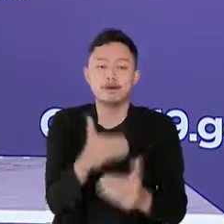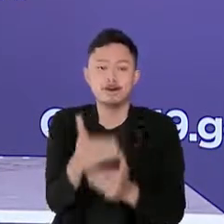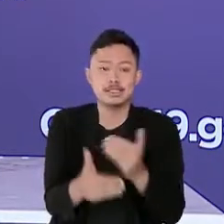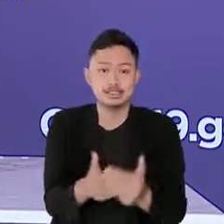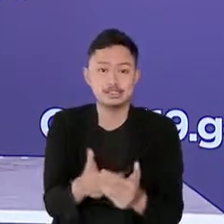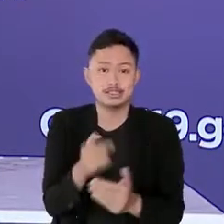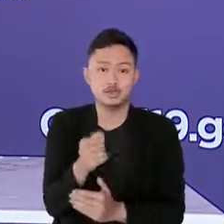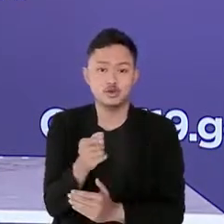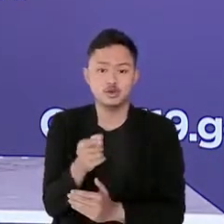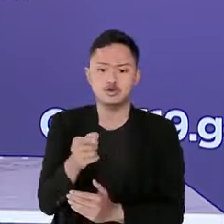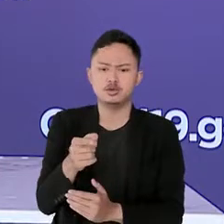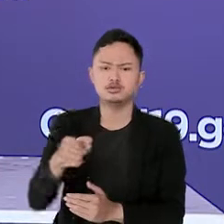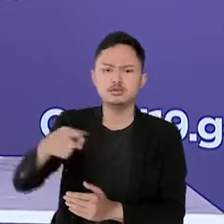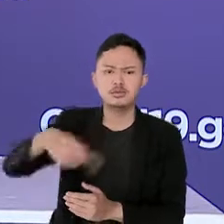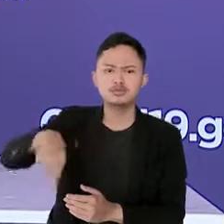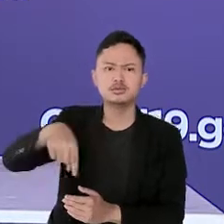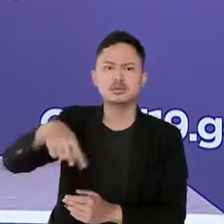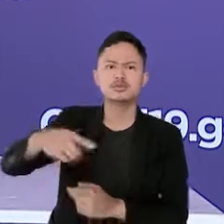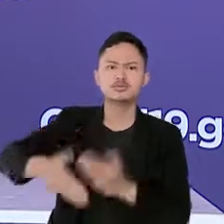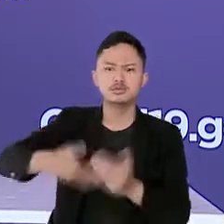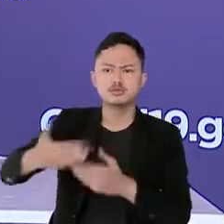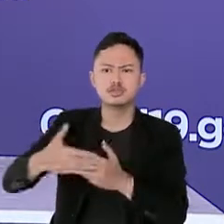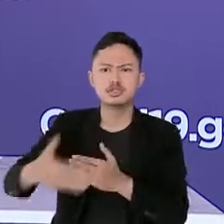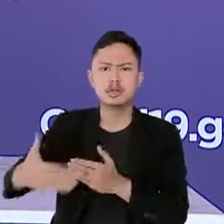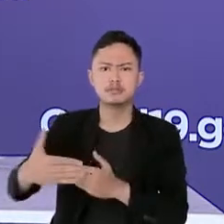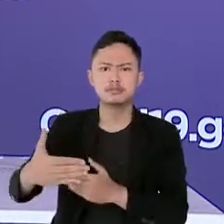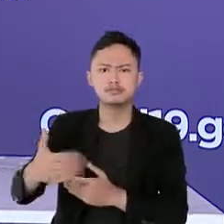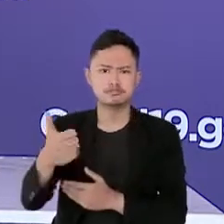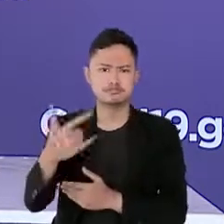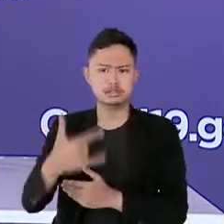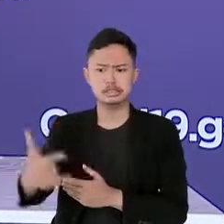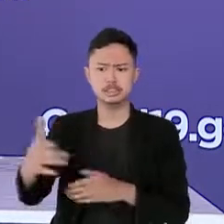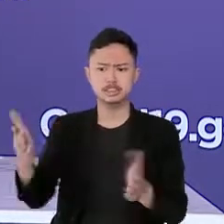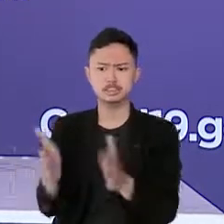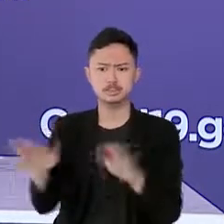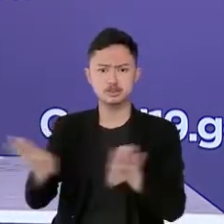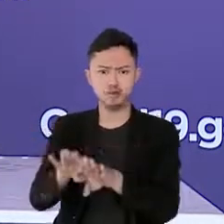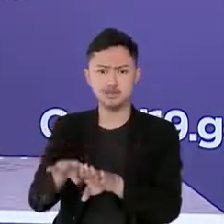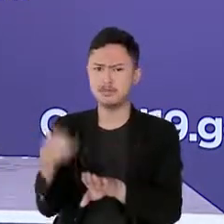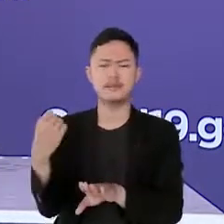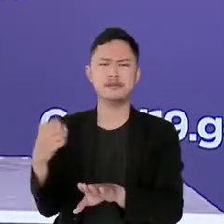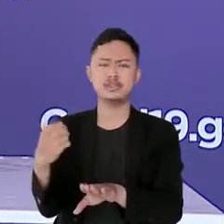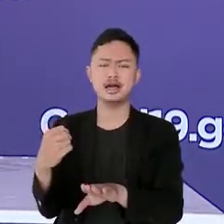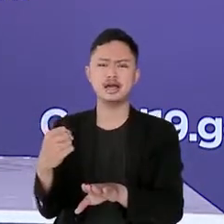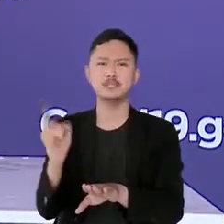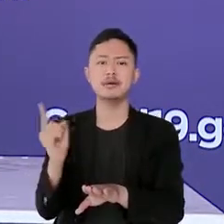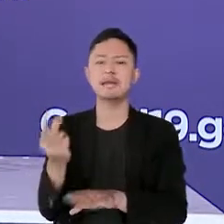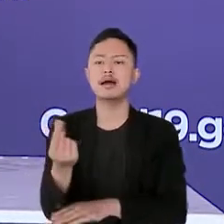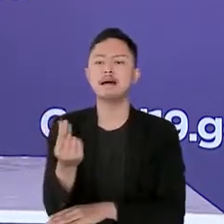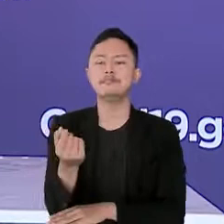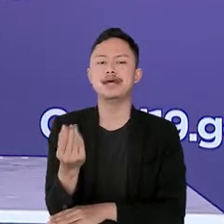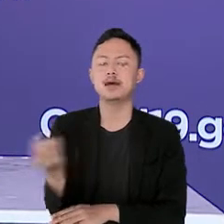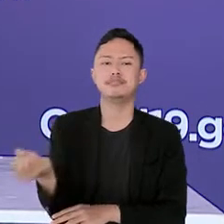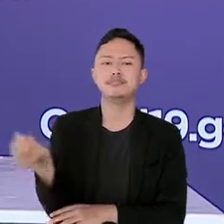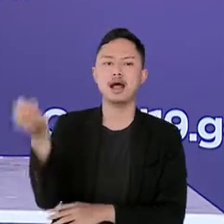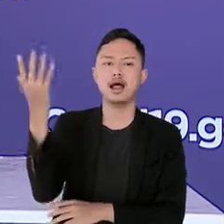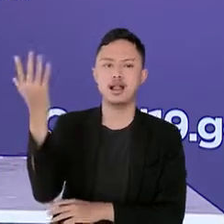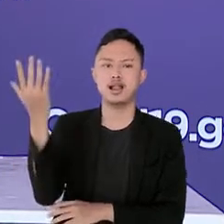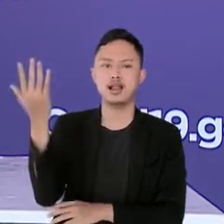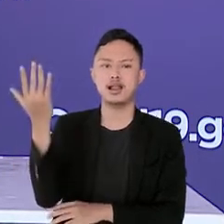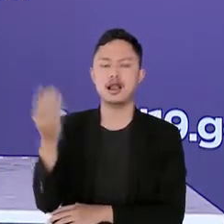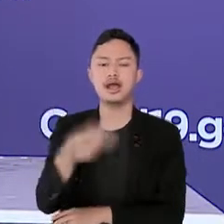dapat dilakukan terus-menerus karena akan berdampak pada sektor lainnya dan tentunya membutuhkan biaya yang tidak sedikit